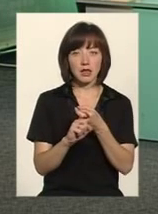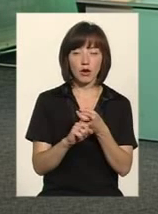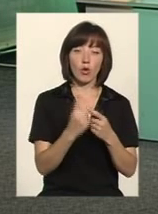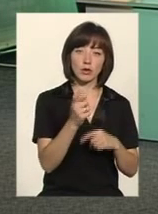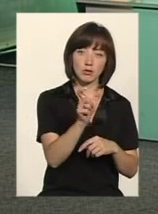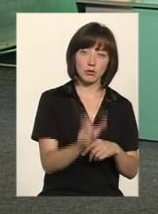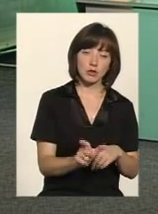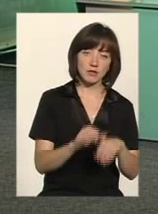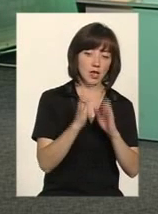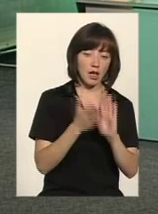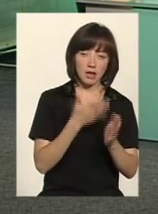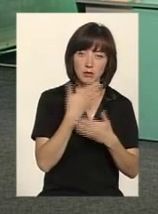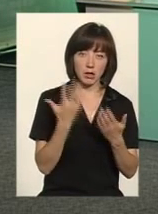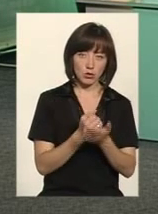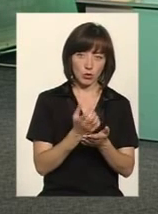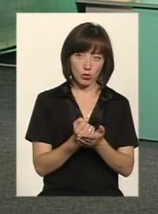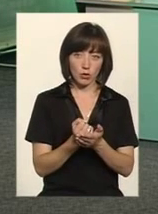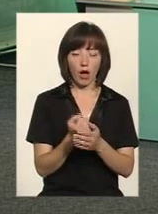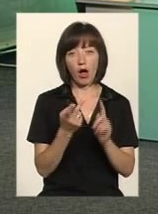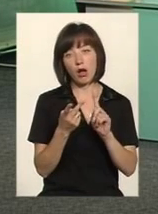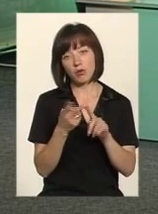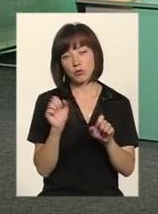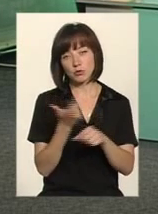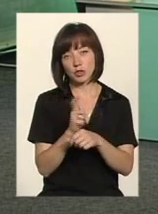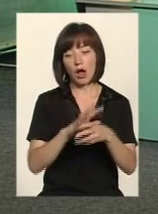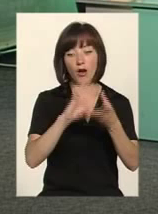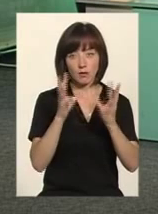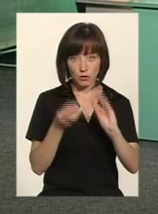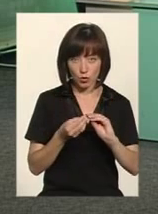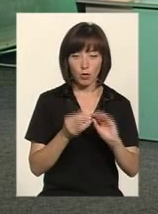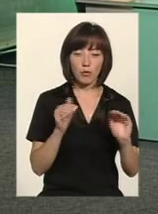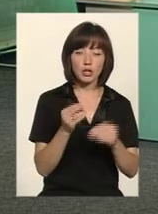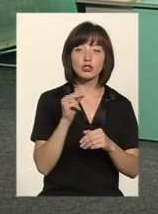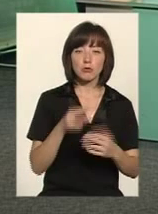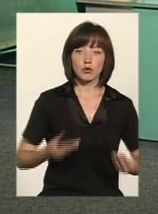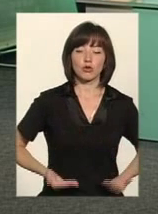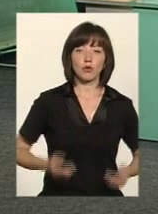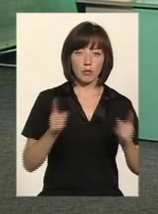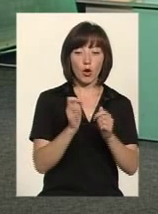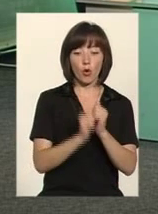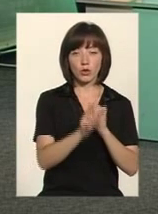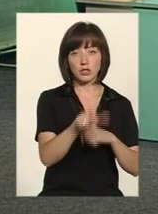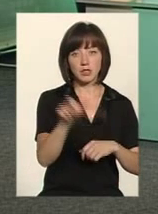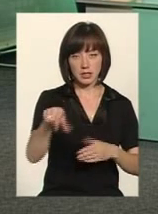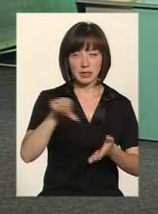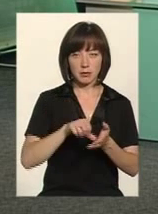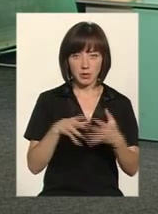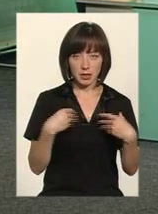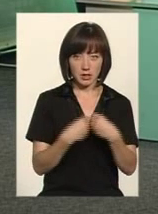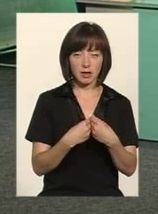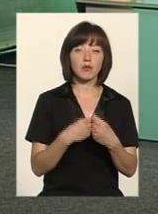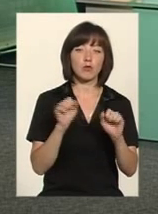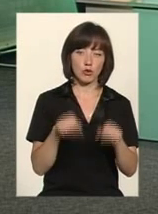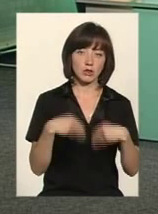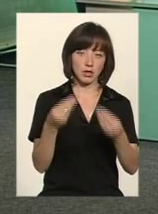тому що один може взагалі не мати доходу, один може бути більший, але сума в них менша, ніж прожитковий мінімум. Тоді кожен член цієї сім'ї стає